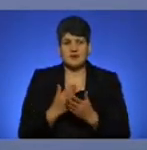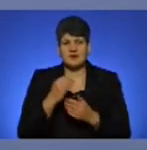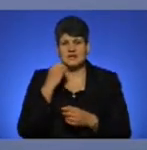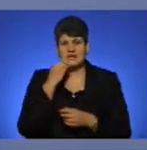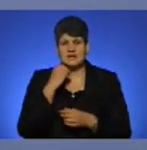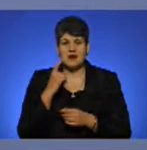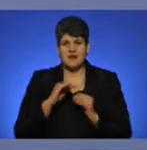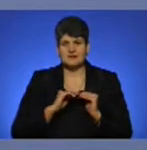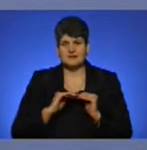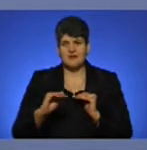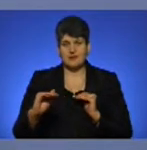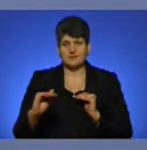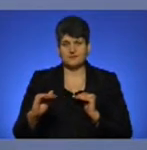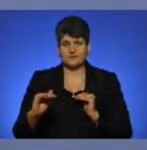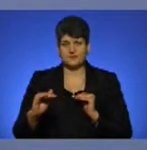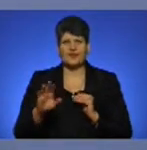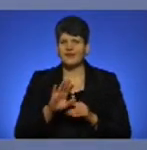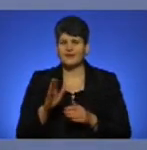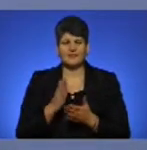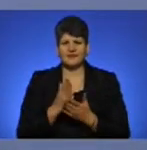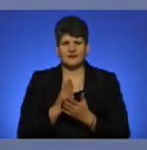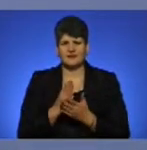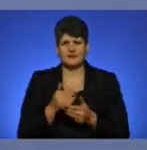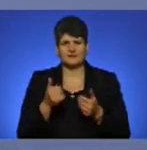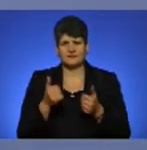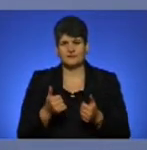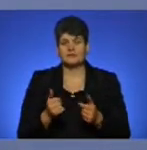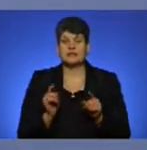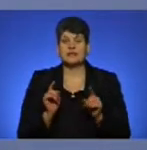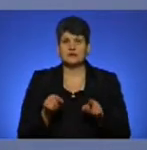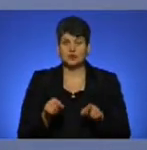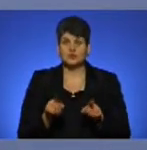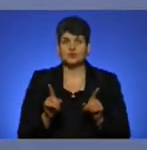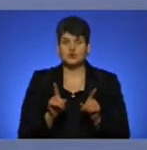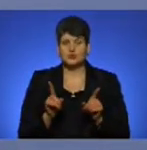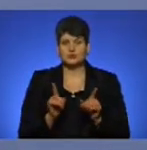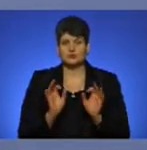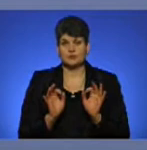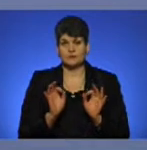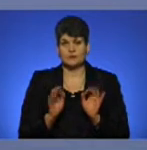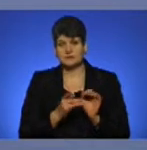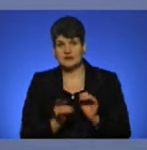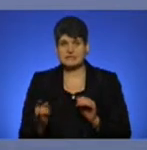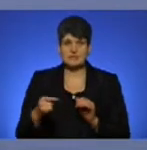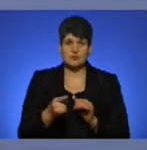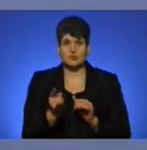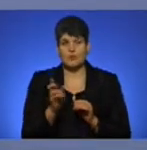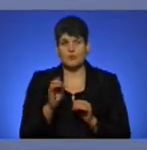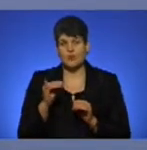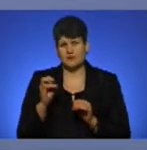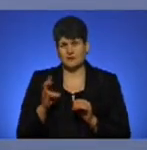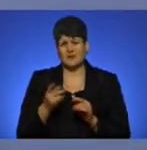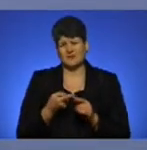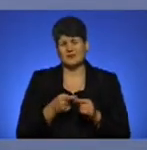асфальтне покриття, яке не є в належному стані для того, щоб безпечно міг зарулювати Боїнг. Хоча можна